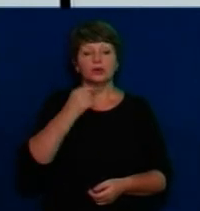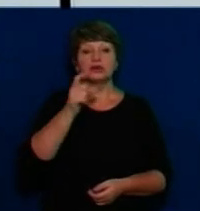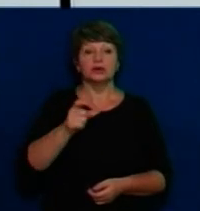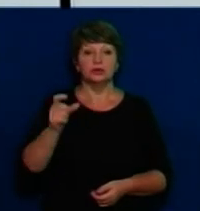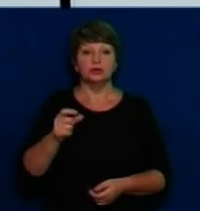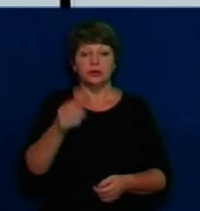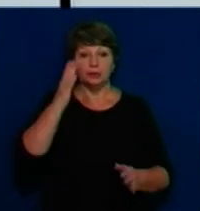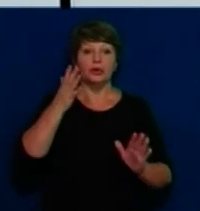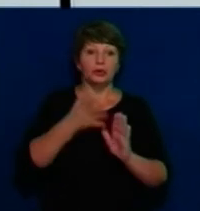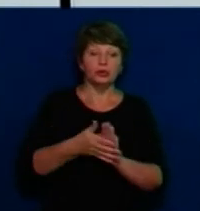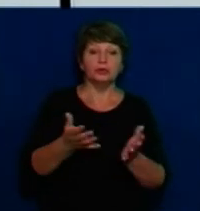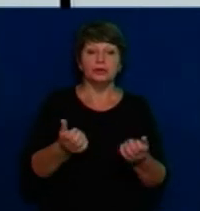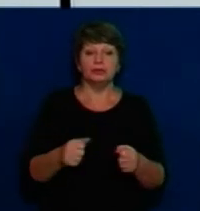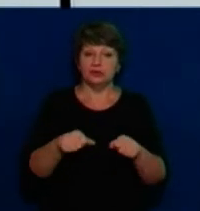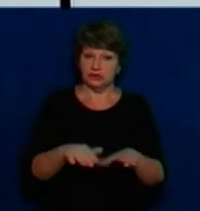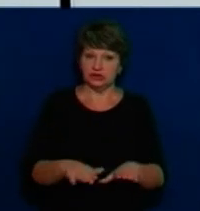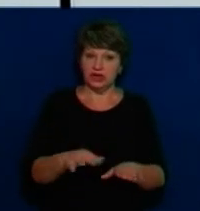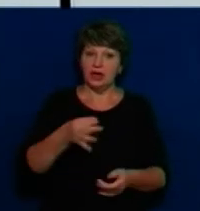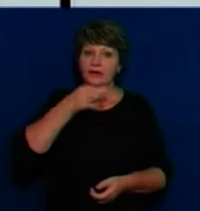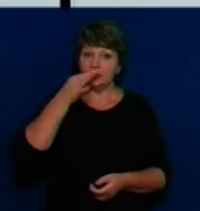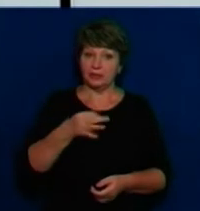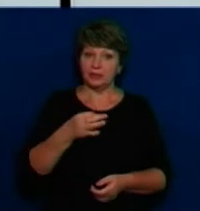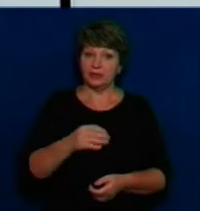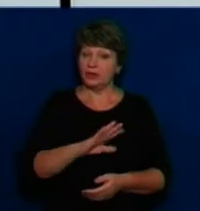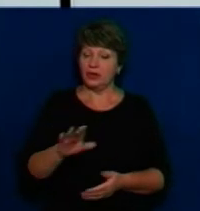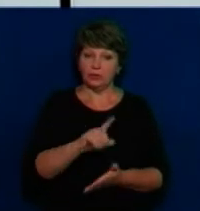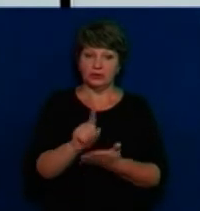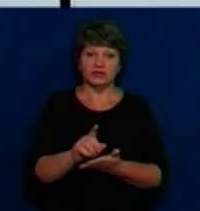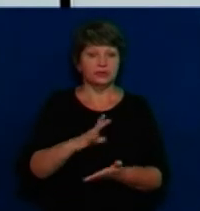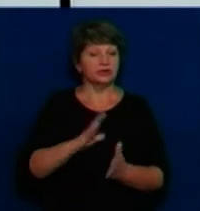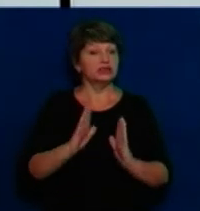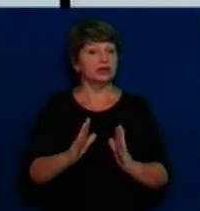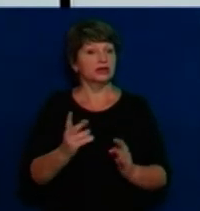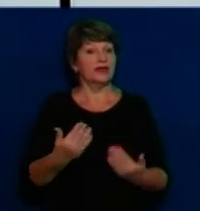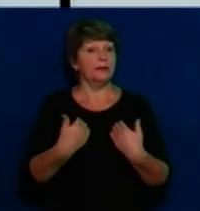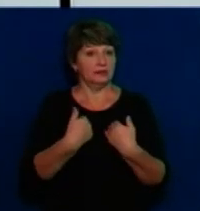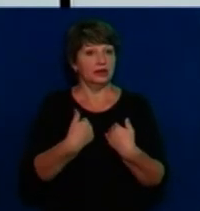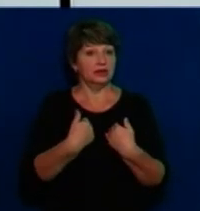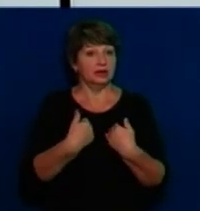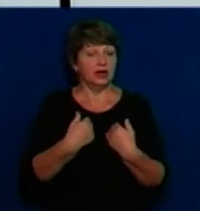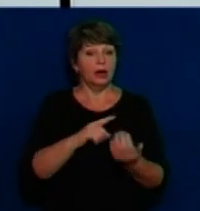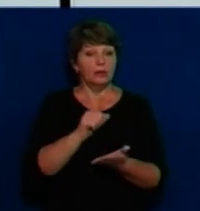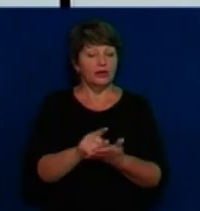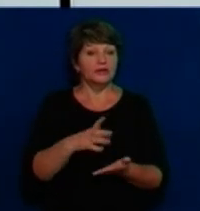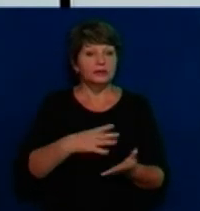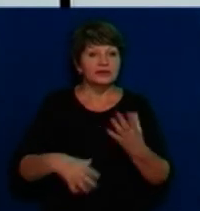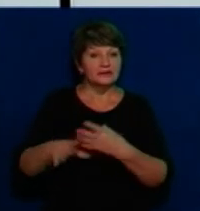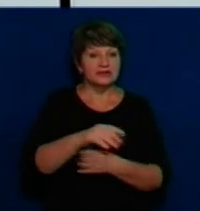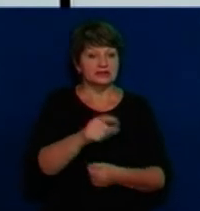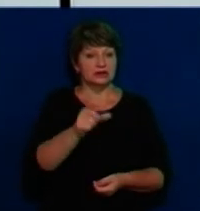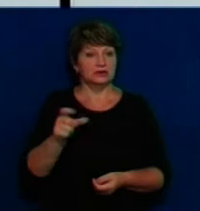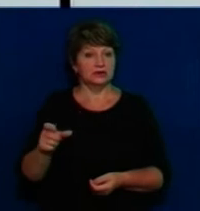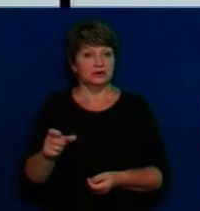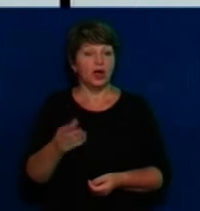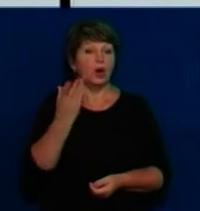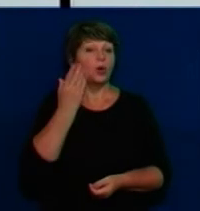таке рішення, тому що відповідальність не повинна бути тільки на мені. Відповідальність повинна вся громада бути на те рішення. І